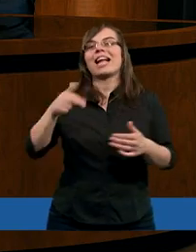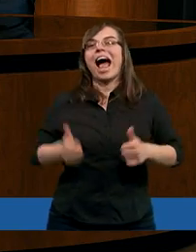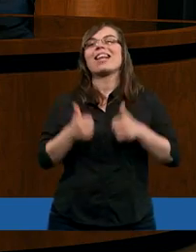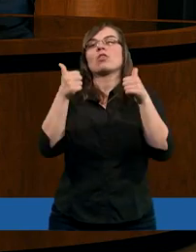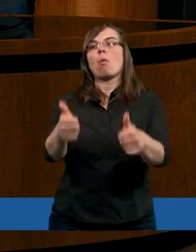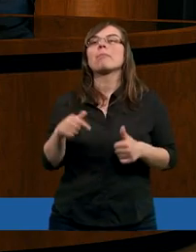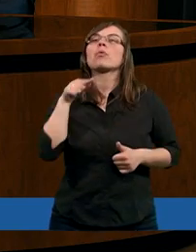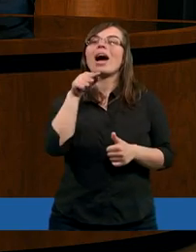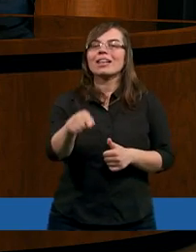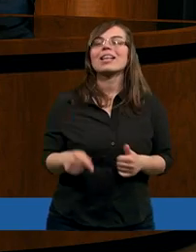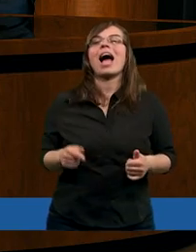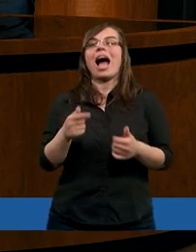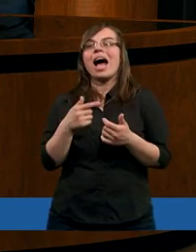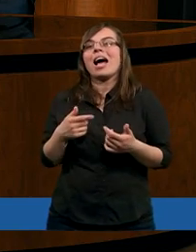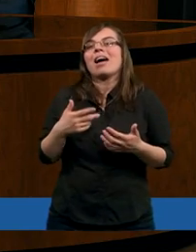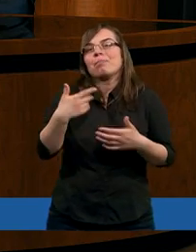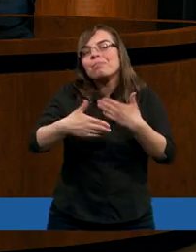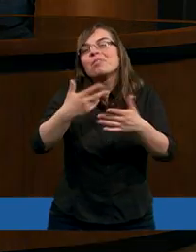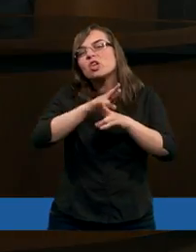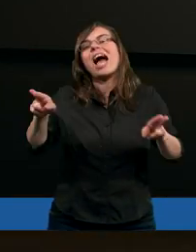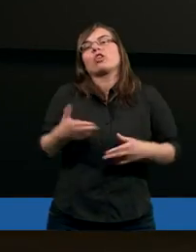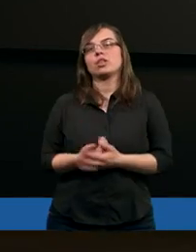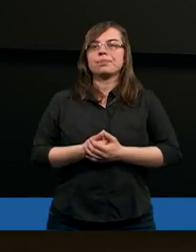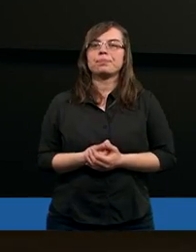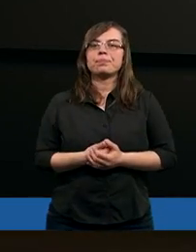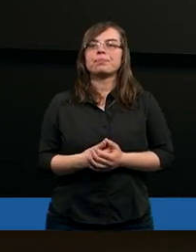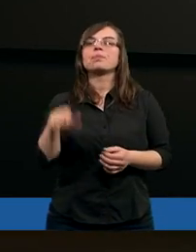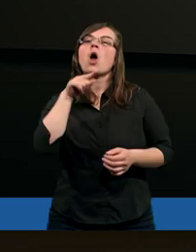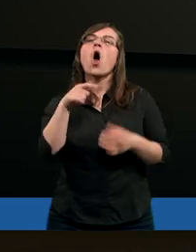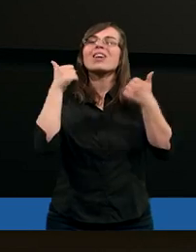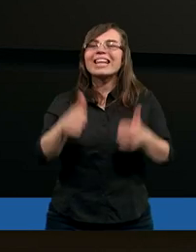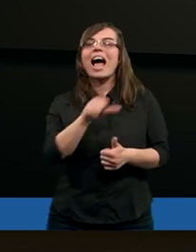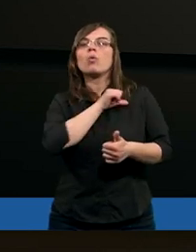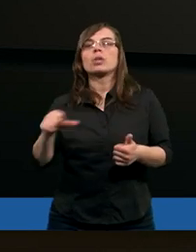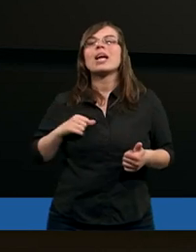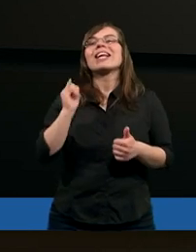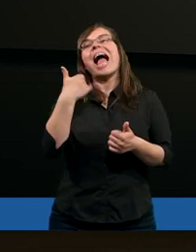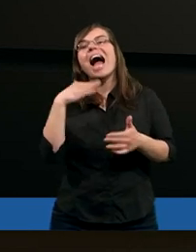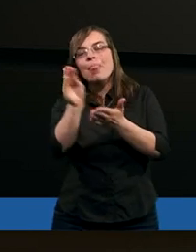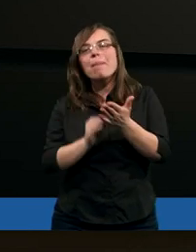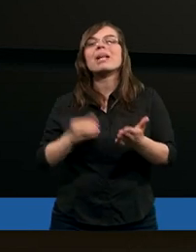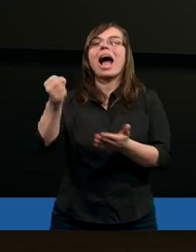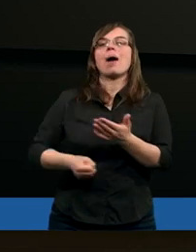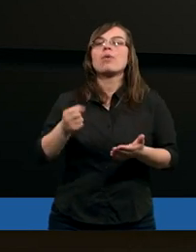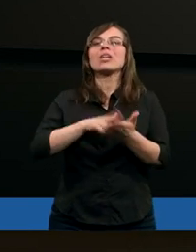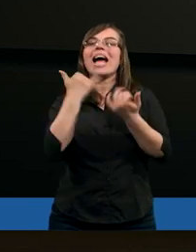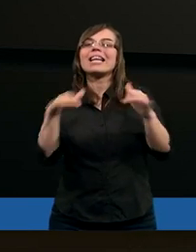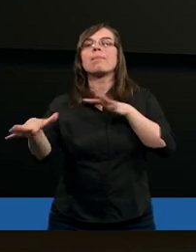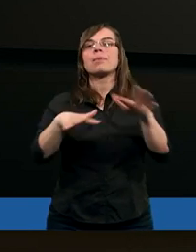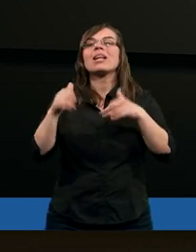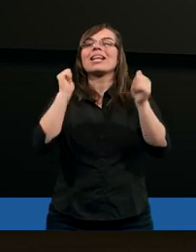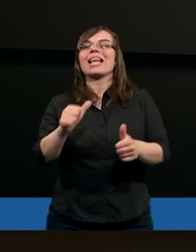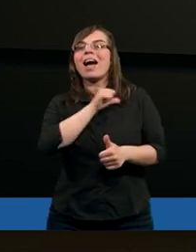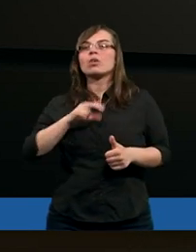nastąpiła ta rozłąka. Bo on stał się, jak napisał apostoł na innym